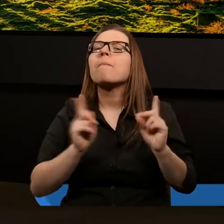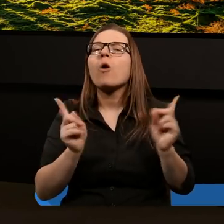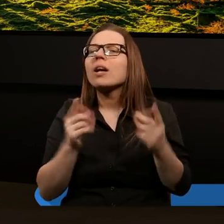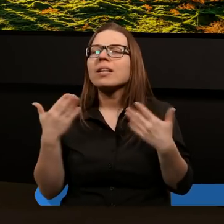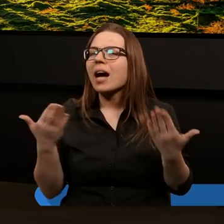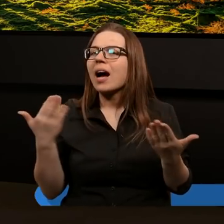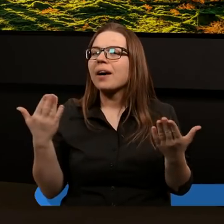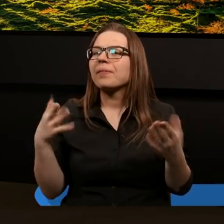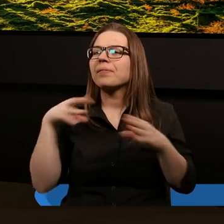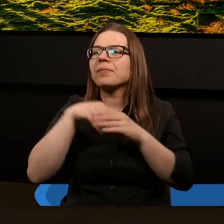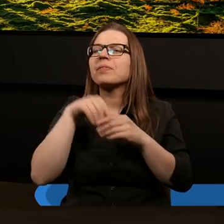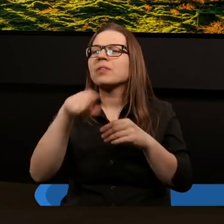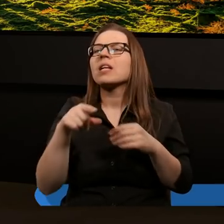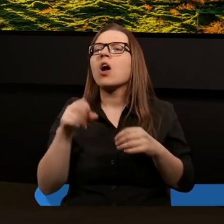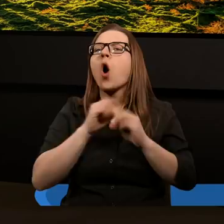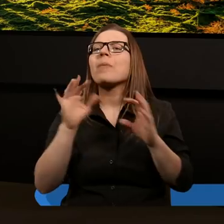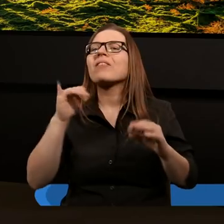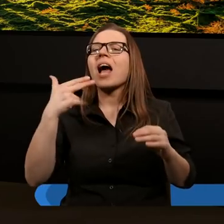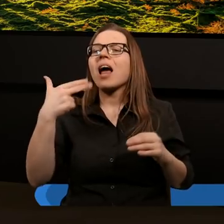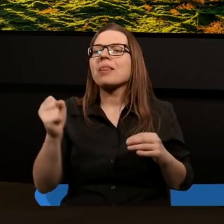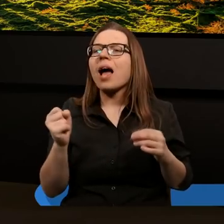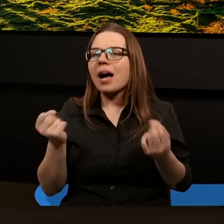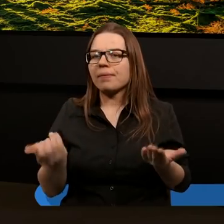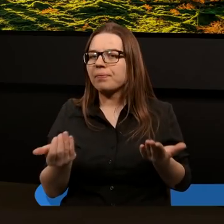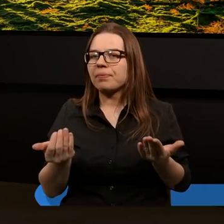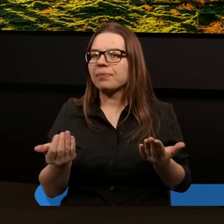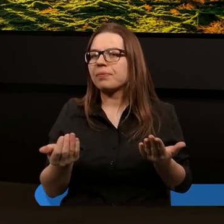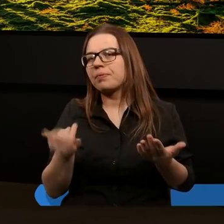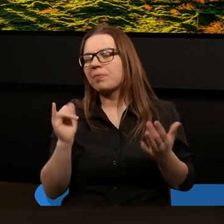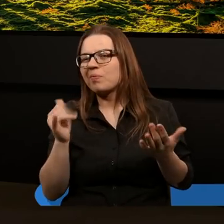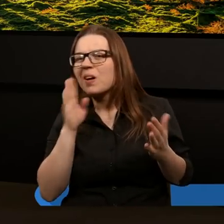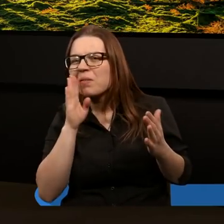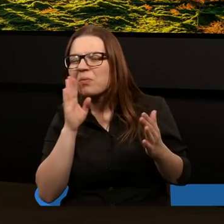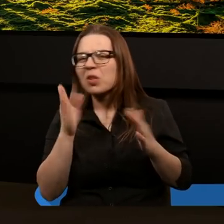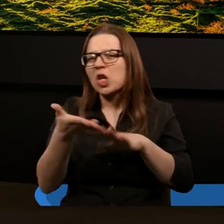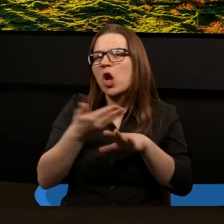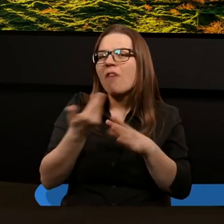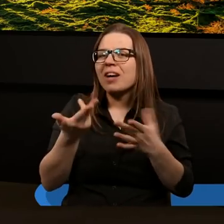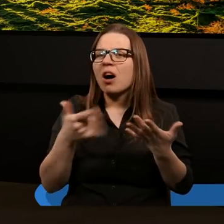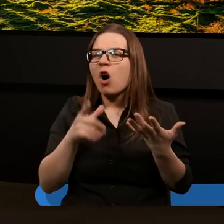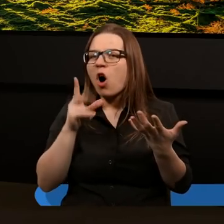tych czterech jeźdźców apokalipsy? Czy to jest jakaś mowa o rycerzach?